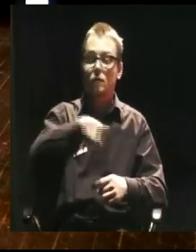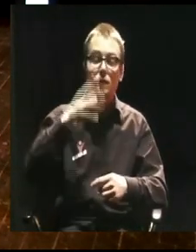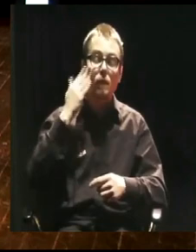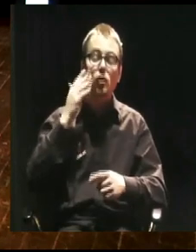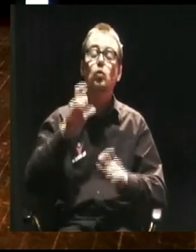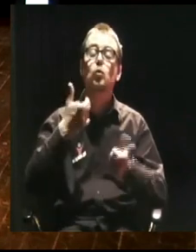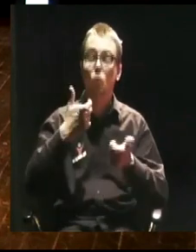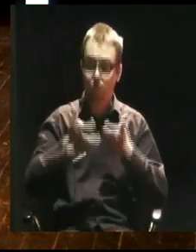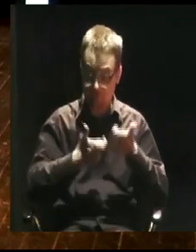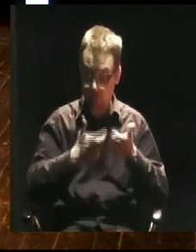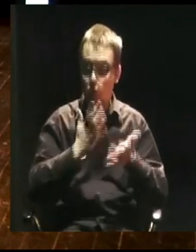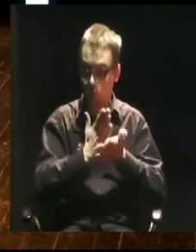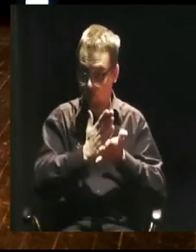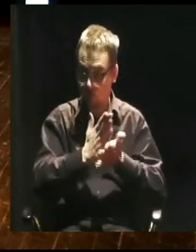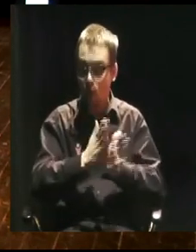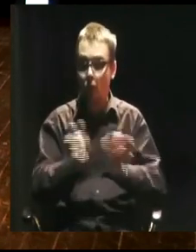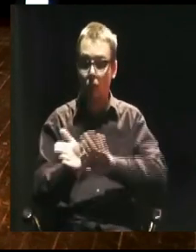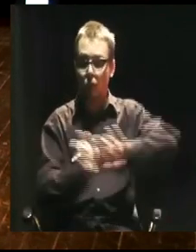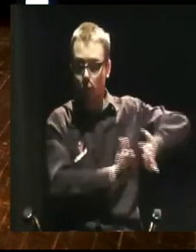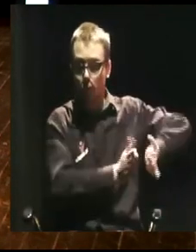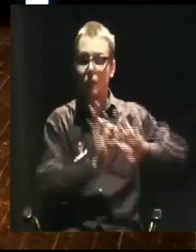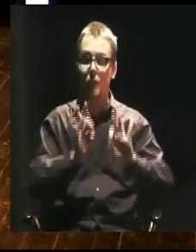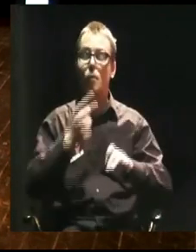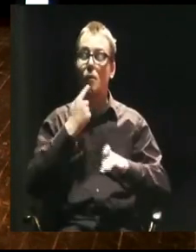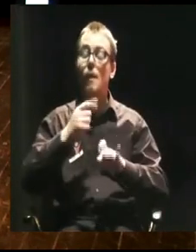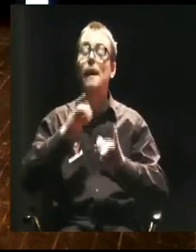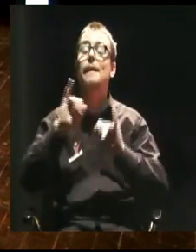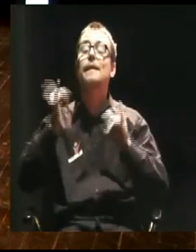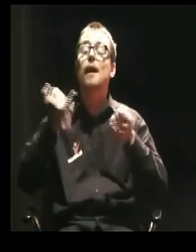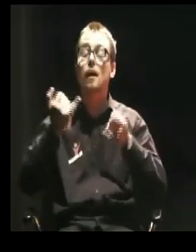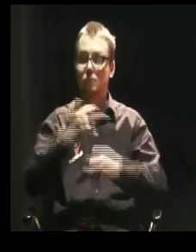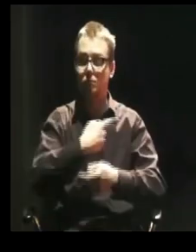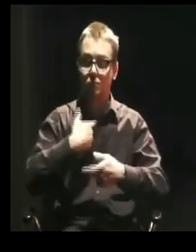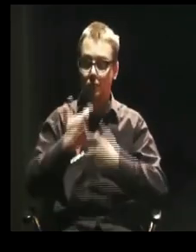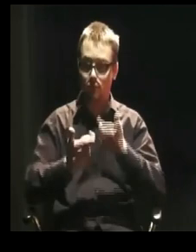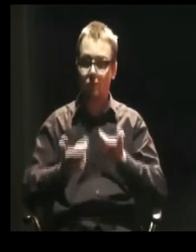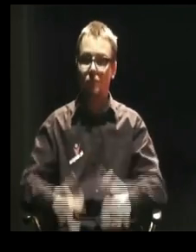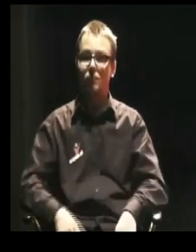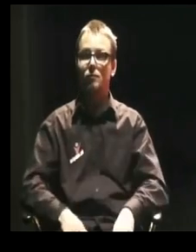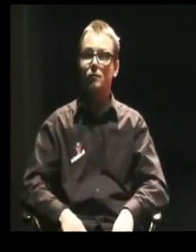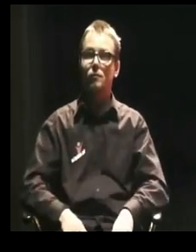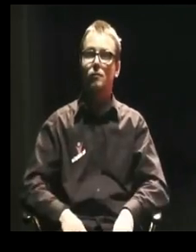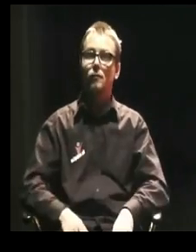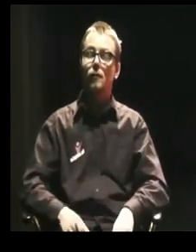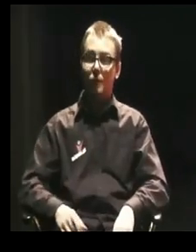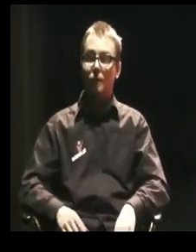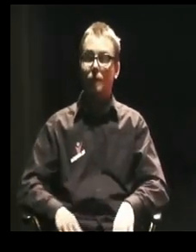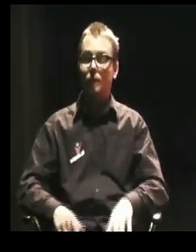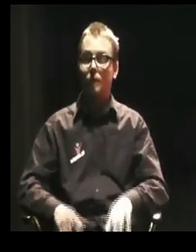to rozbić na język, który dla wielu osób jest kontrowersyjny. Zresztą trochę im się nie dziwię. I na formę,